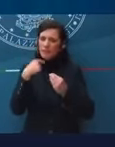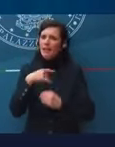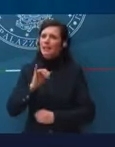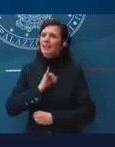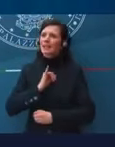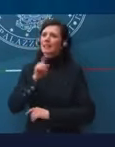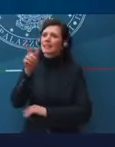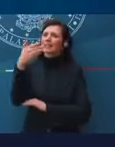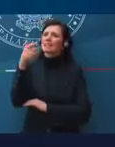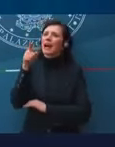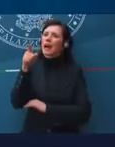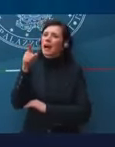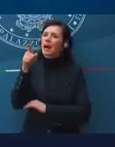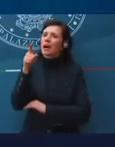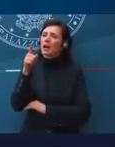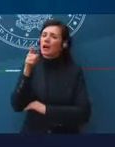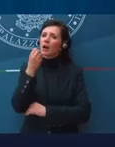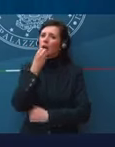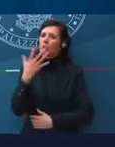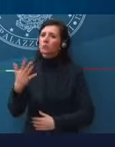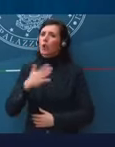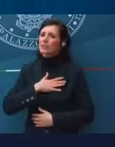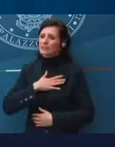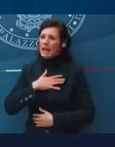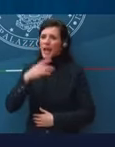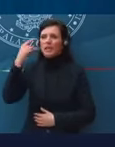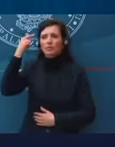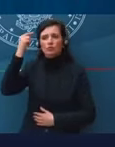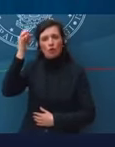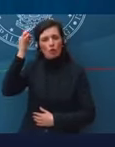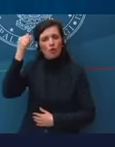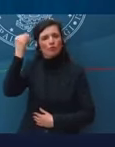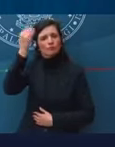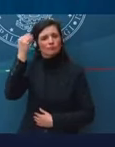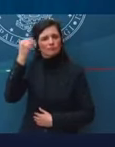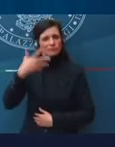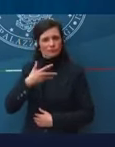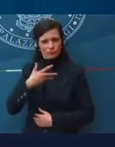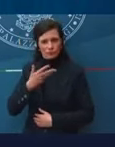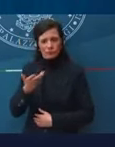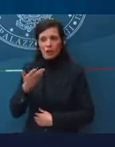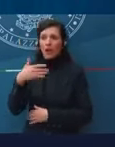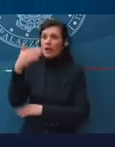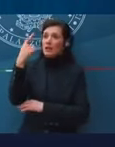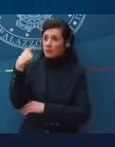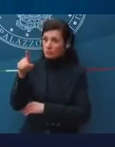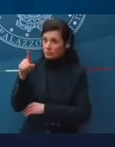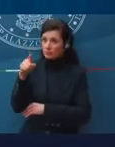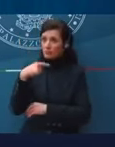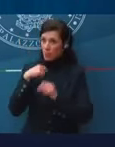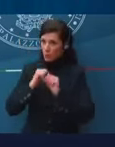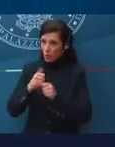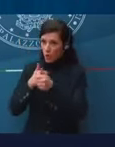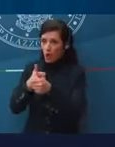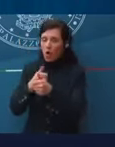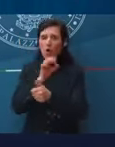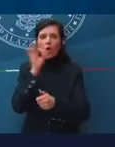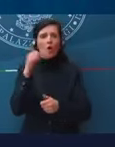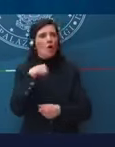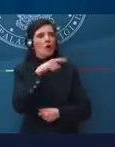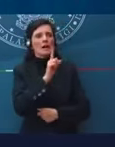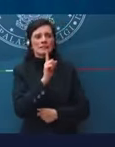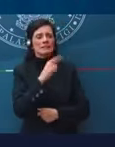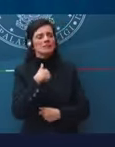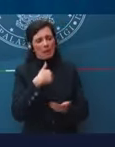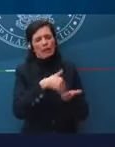identitarie di buon senso e quali, quelle invece, a cui si può rinunciare senza fare un danno né alla